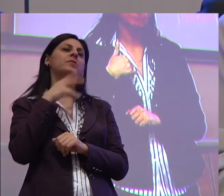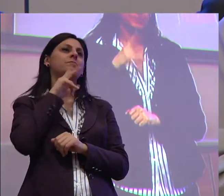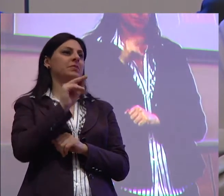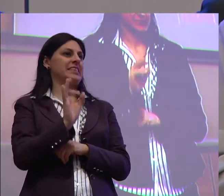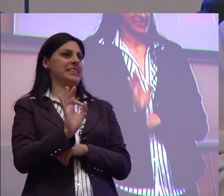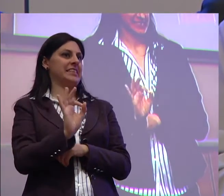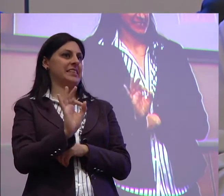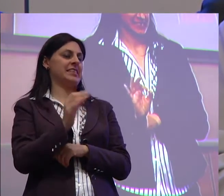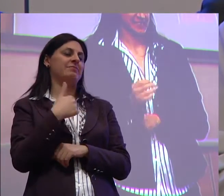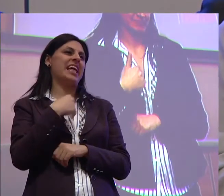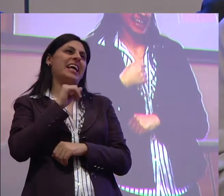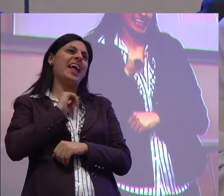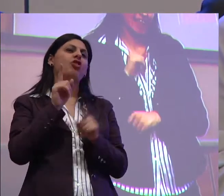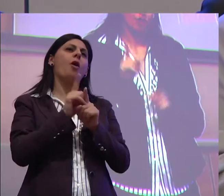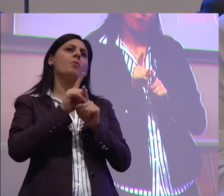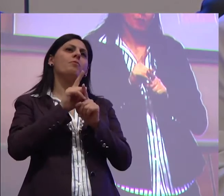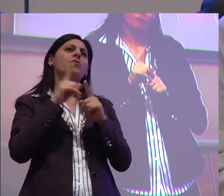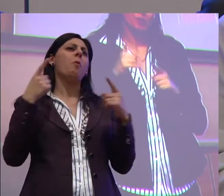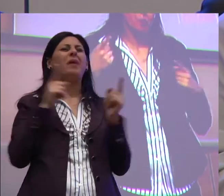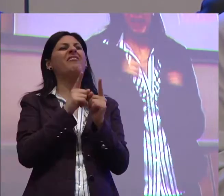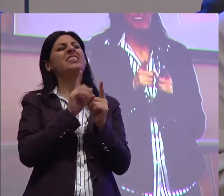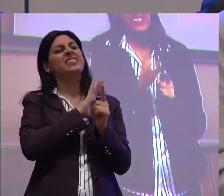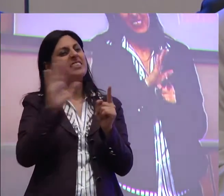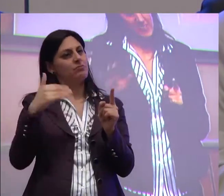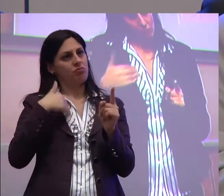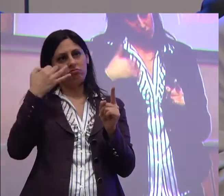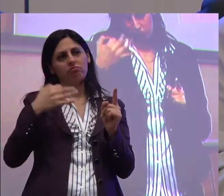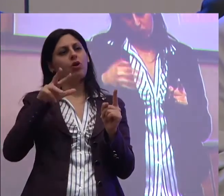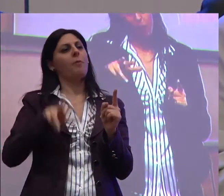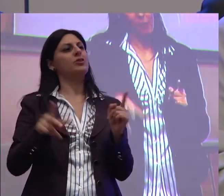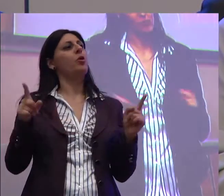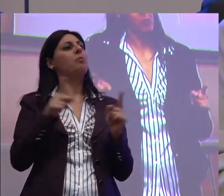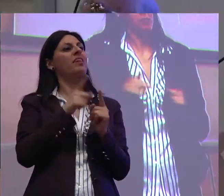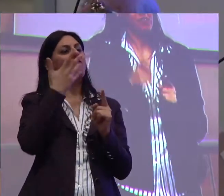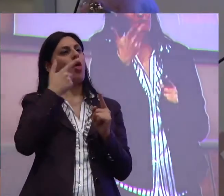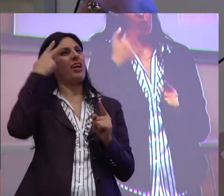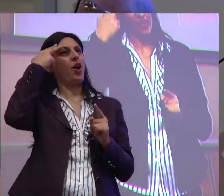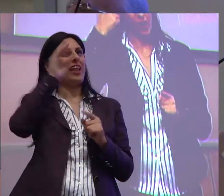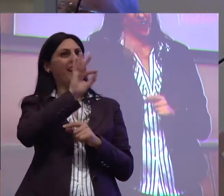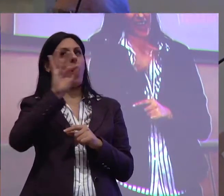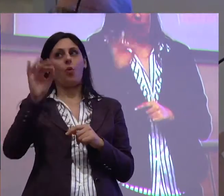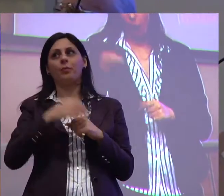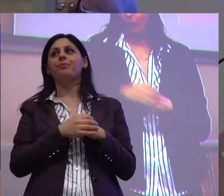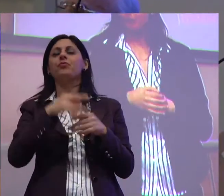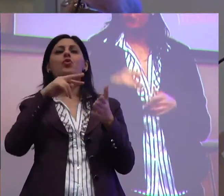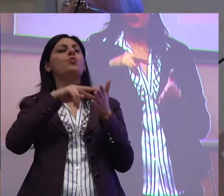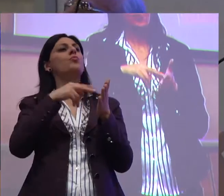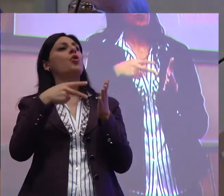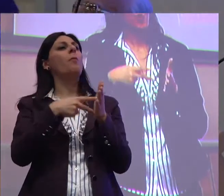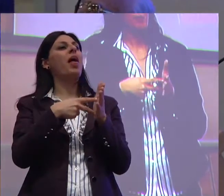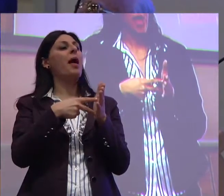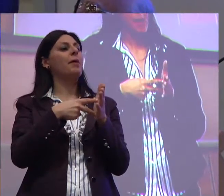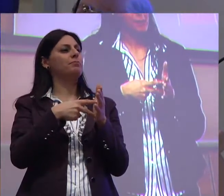dette e che quindi con un flash rapidissimo state tranquilli sarò brevissima, voglio ricordarlo. Il problema, l